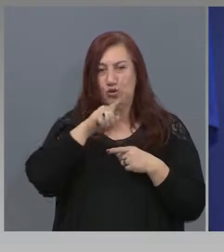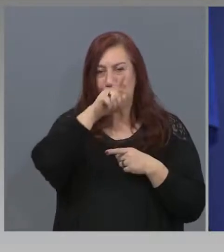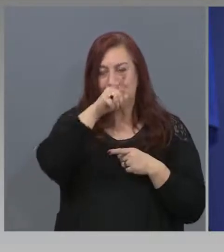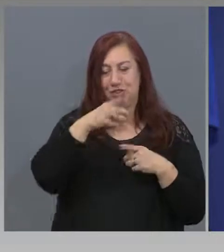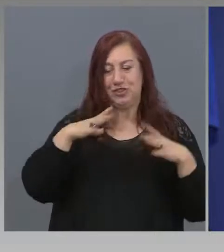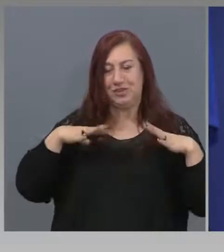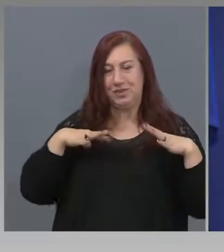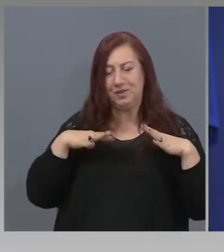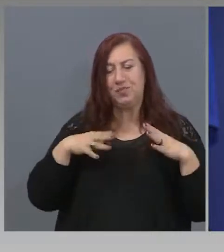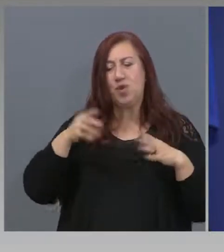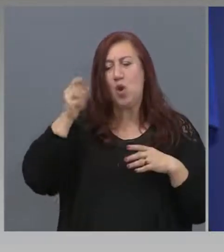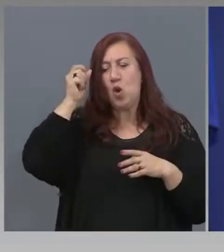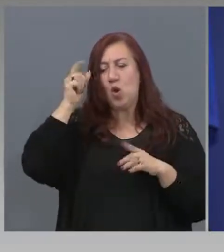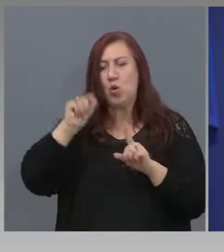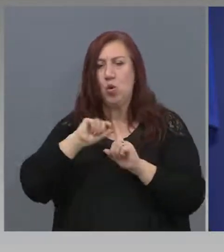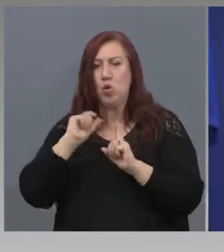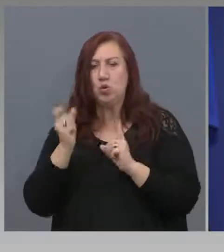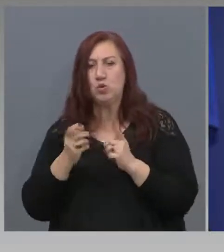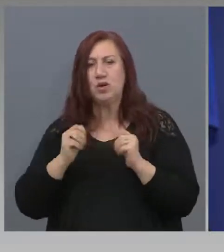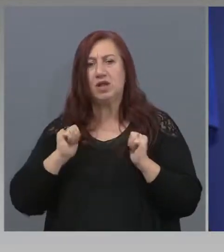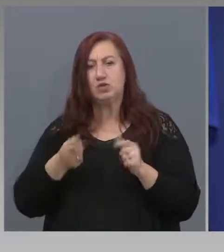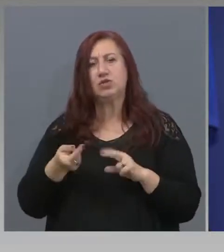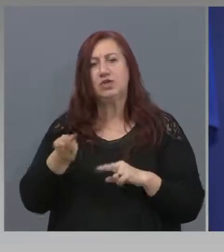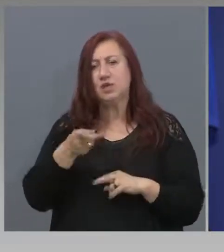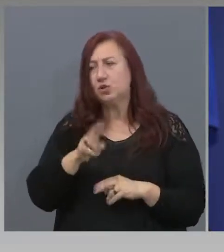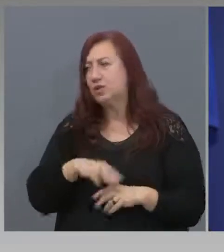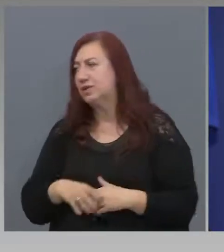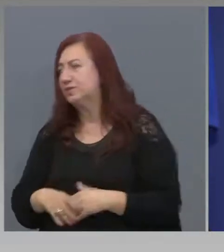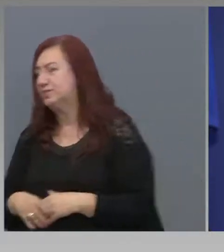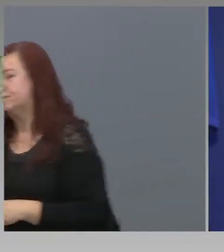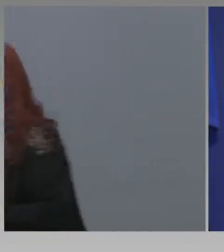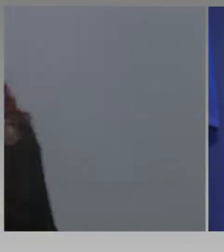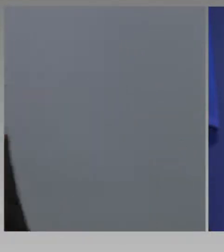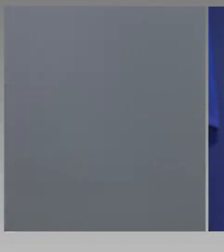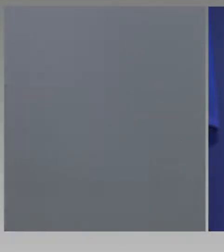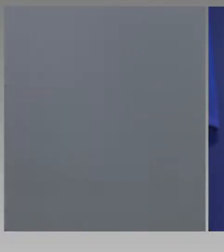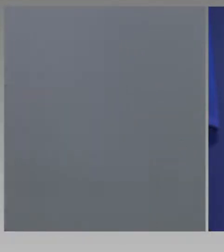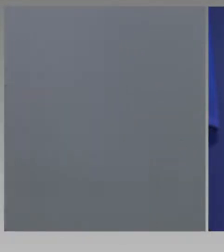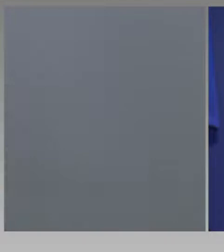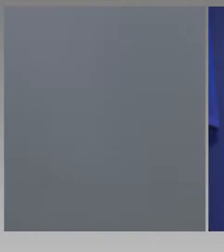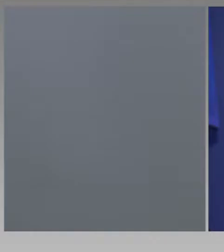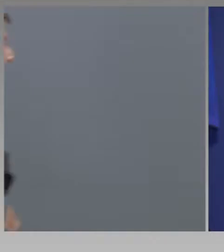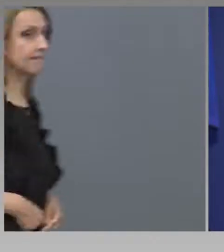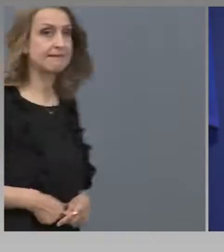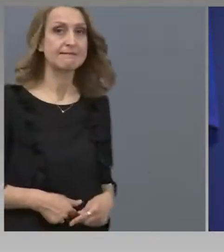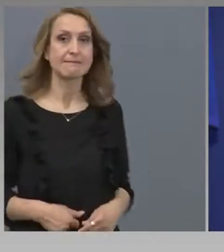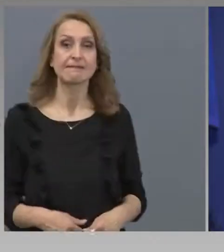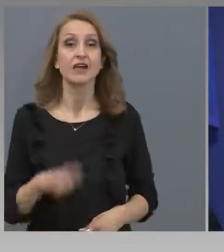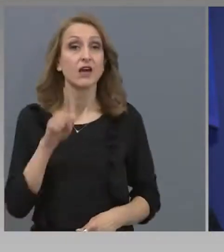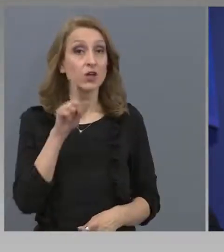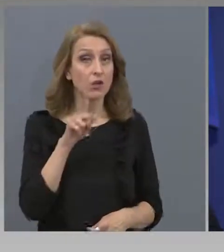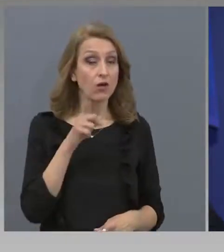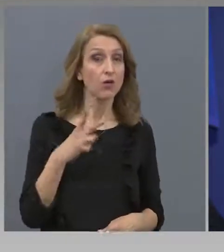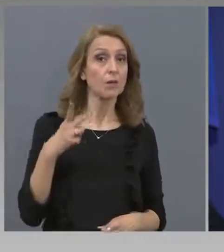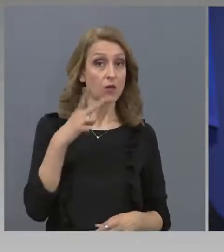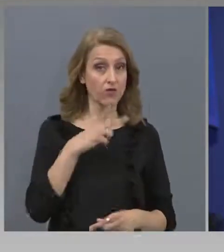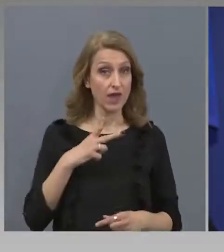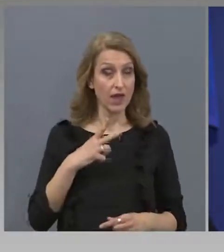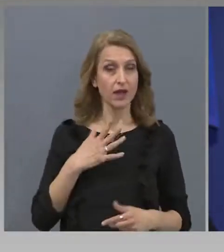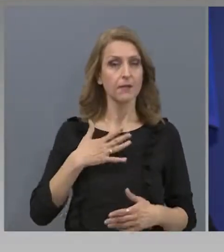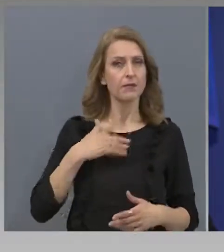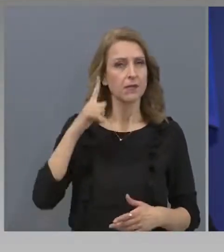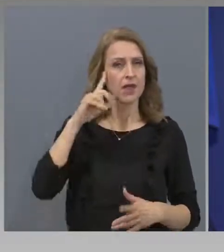културни ескурзии и така нататък. Но, повтарям, имаме единодушното